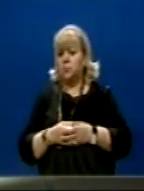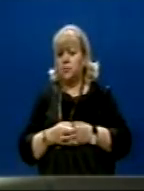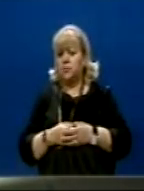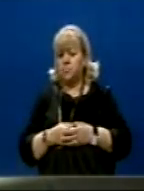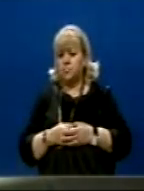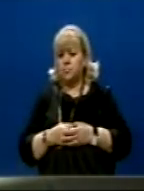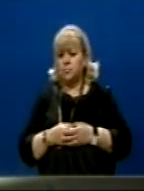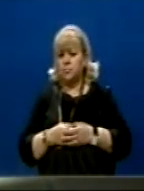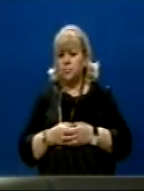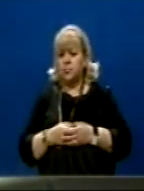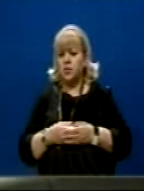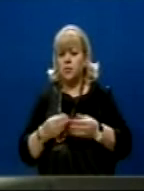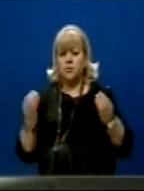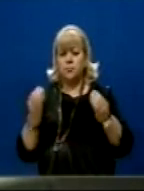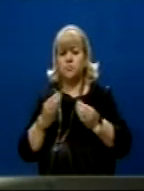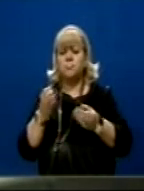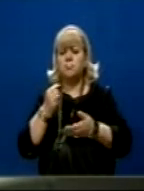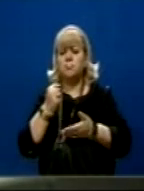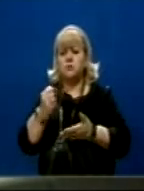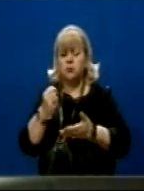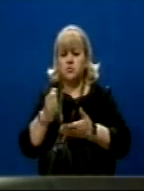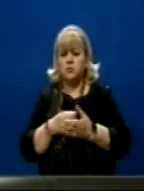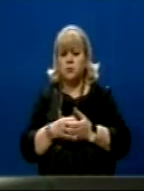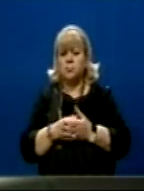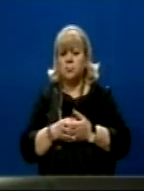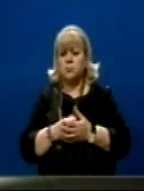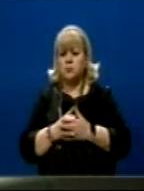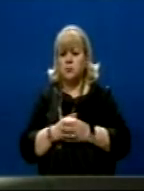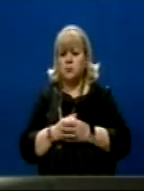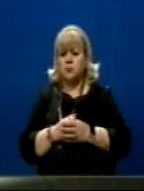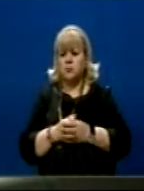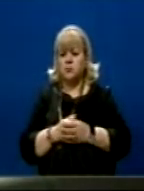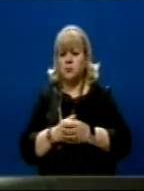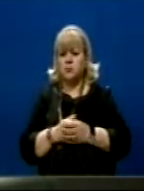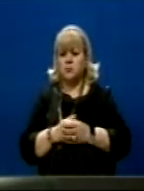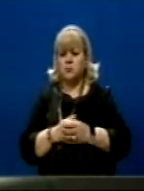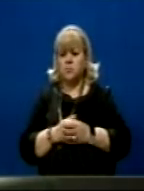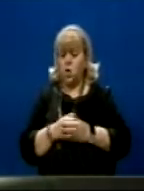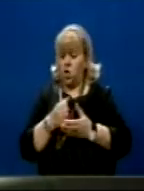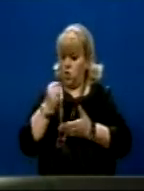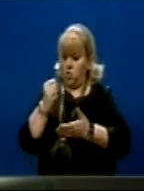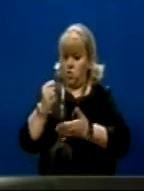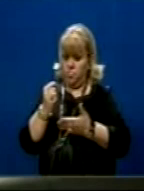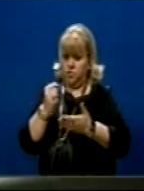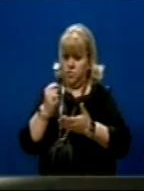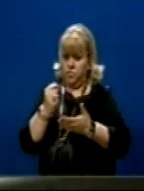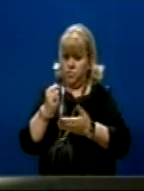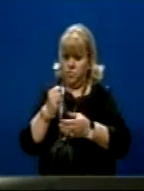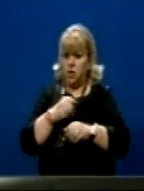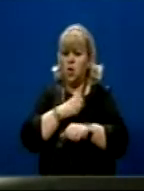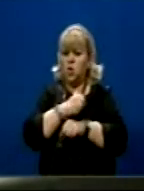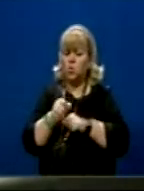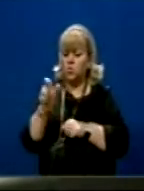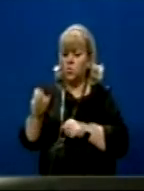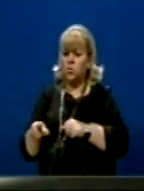kompenzimit nga vënusi Unë jam shumë dakor që kompenzimit të ndodhë e nga vënusi